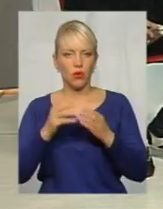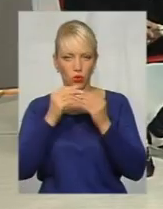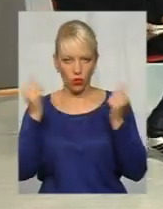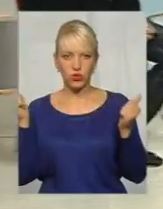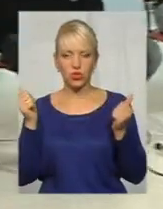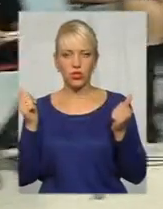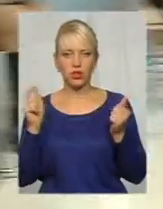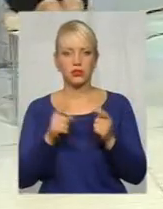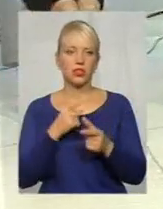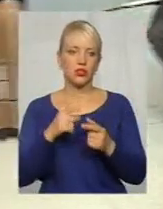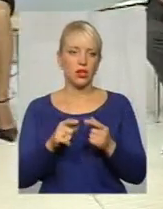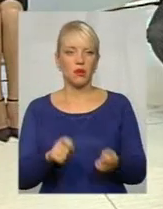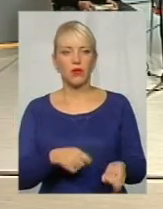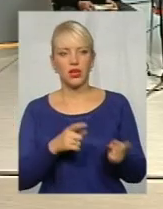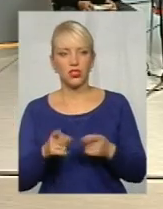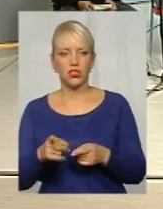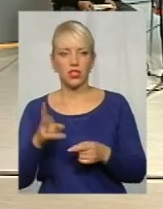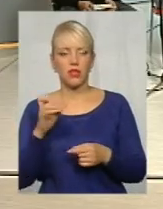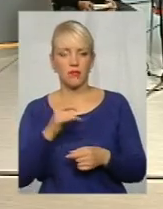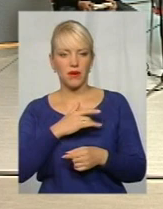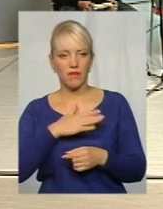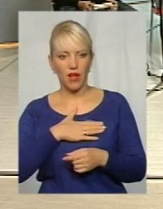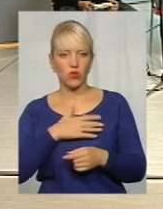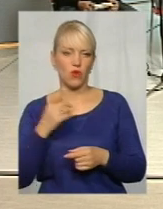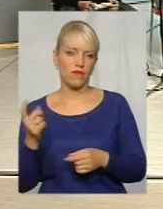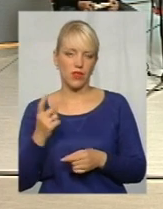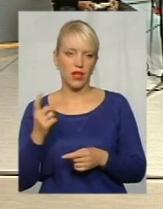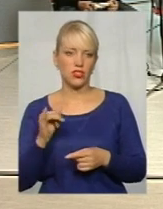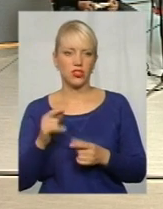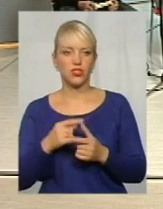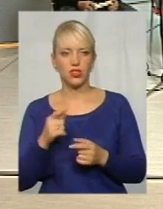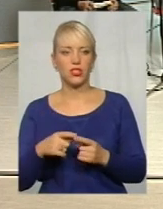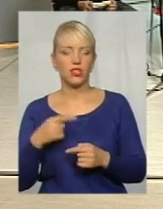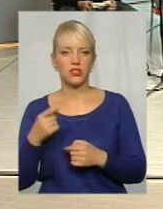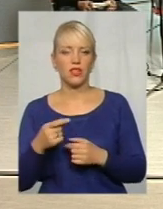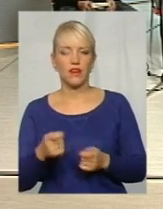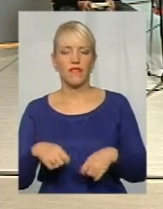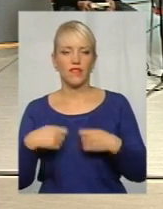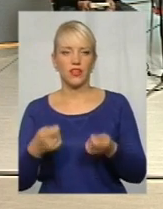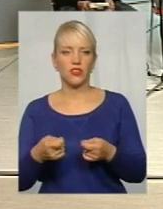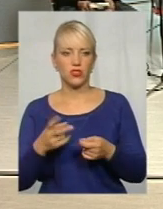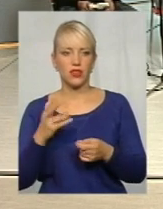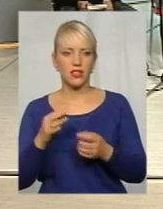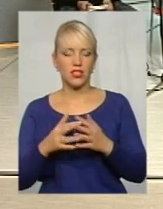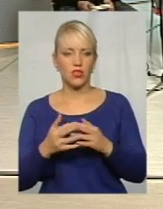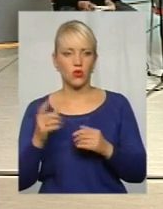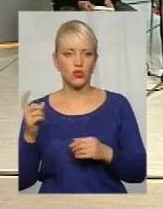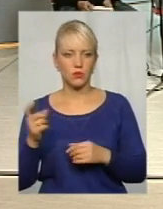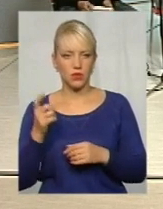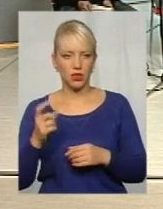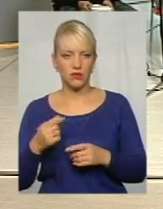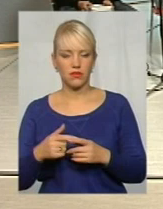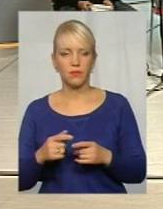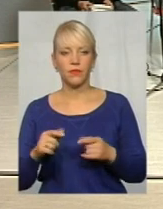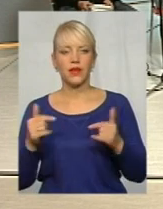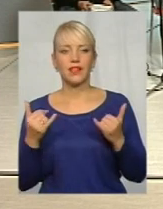можливо, якимось чином, через видачу їх під особисте селянське господарство? В даному випадку, якщо